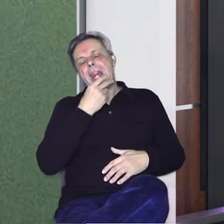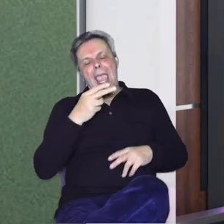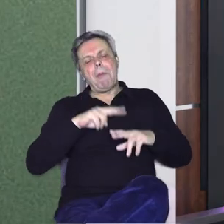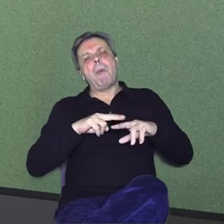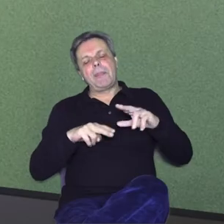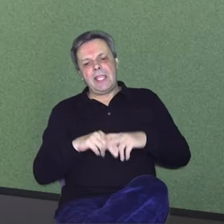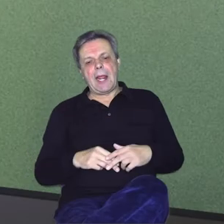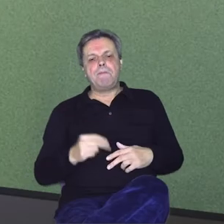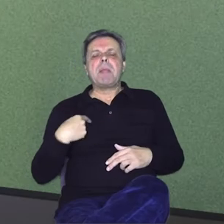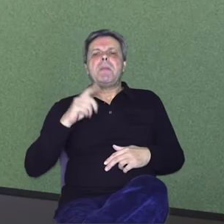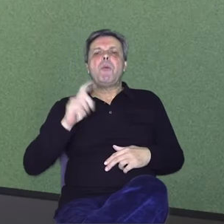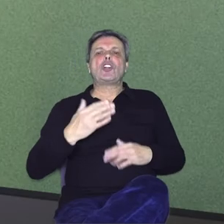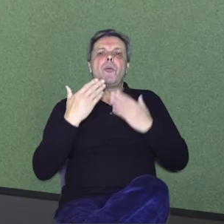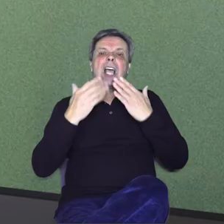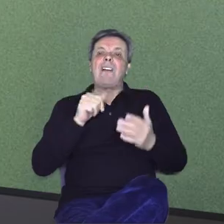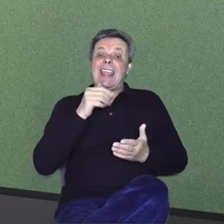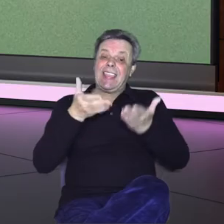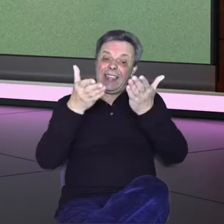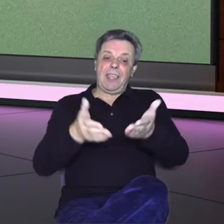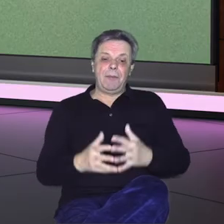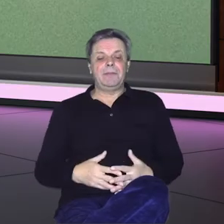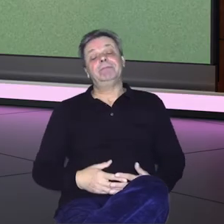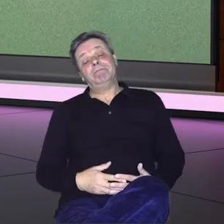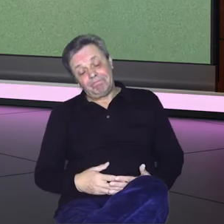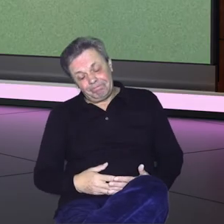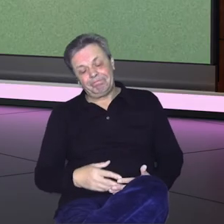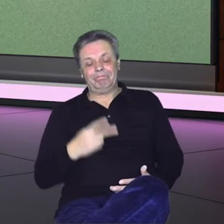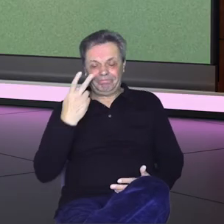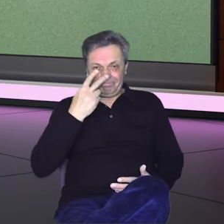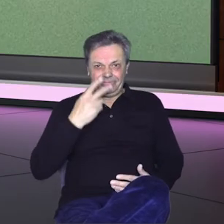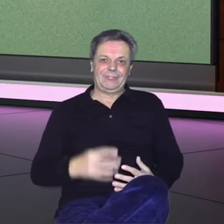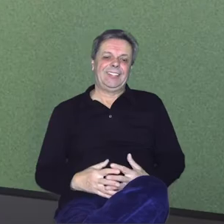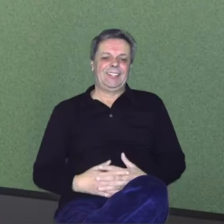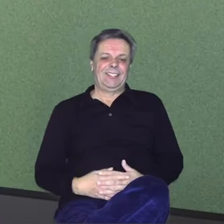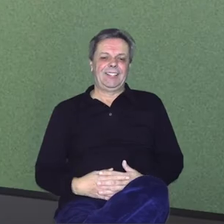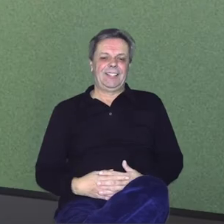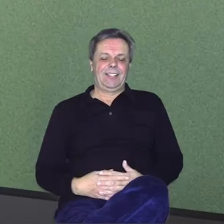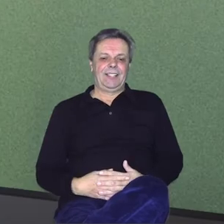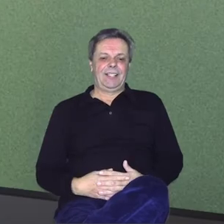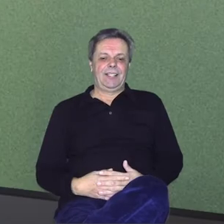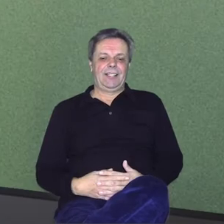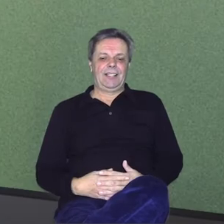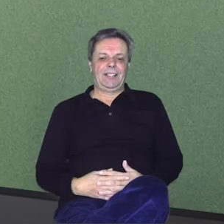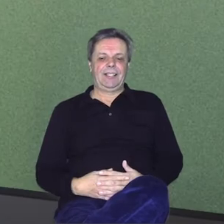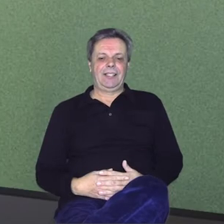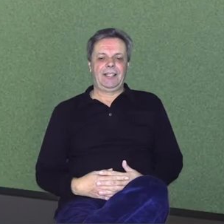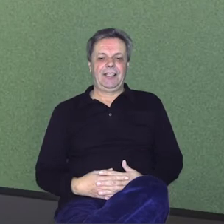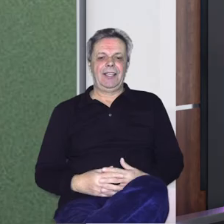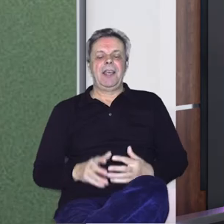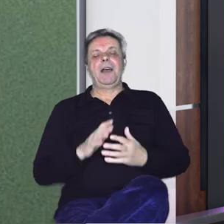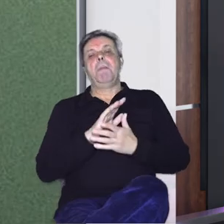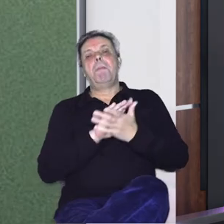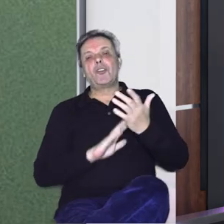emisiju. Znači možemo zahvaliti i tebi. Naravno. Čovječe, krenem narcis,